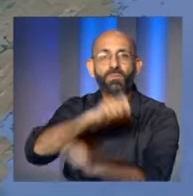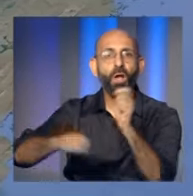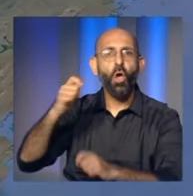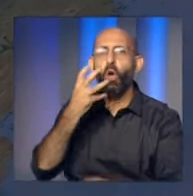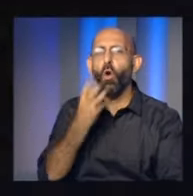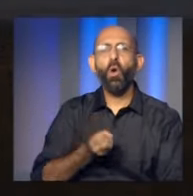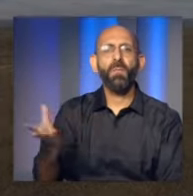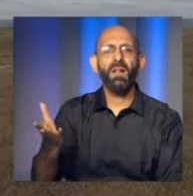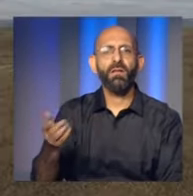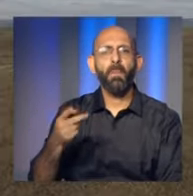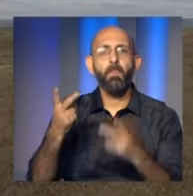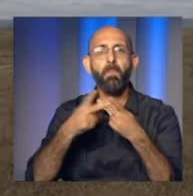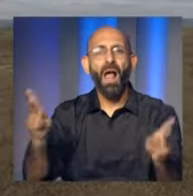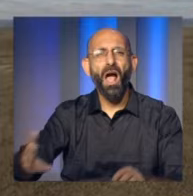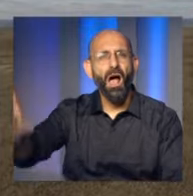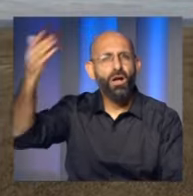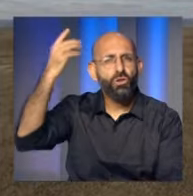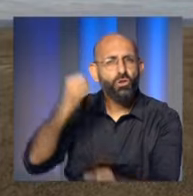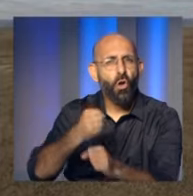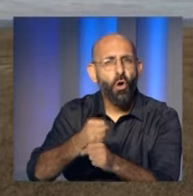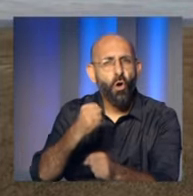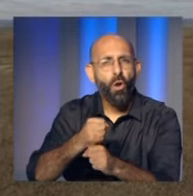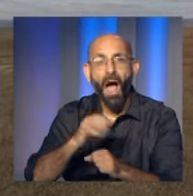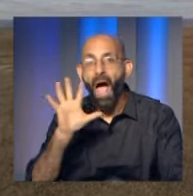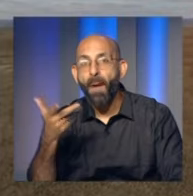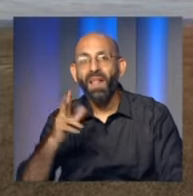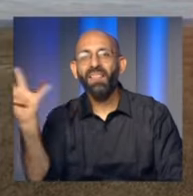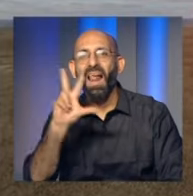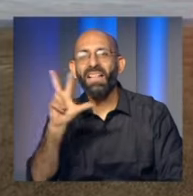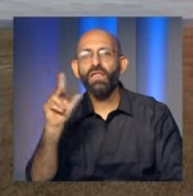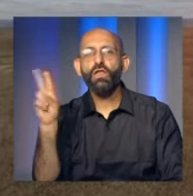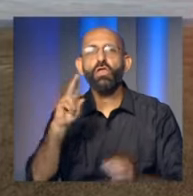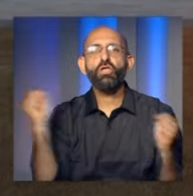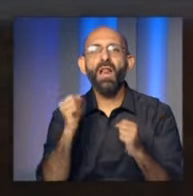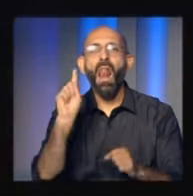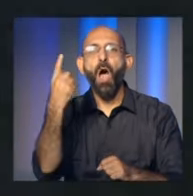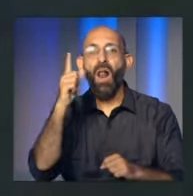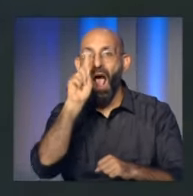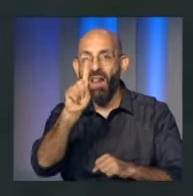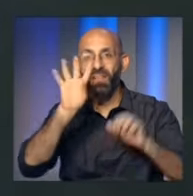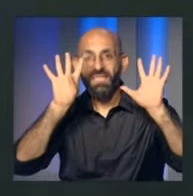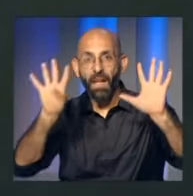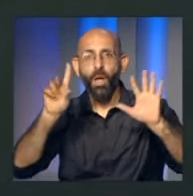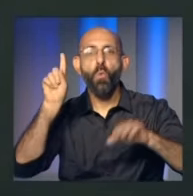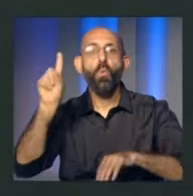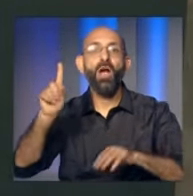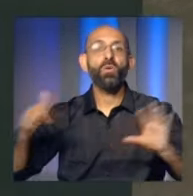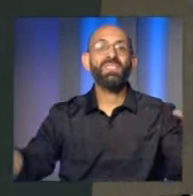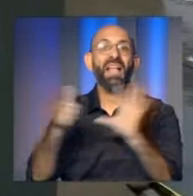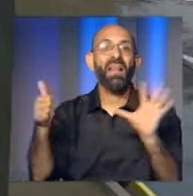تاريخ البشرية فقد تم اختبار قنبلة قيصر في الثلاثين من تشرين الأول من العام 1961